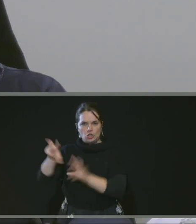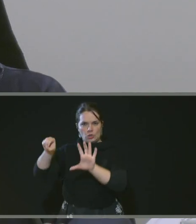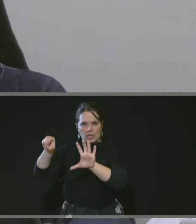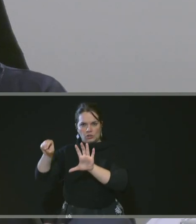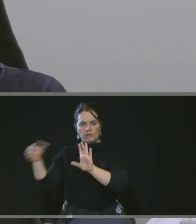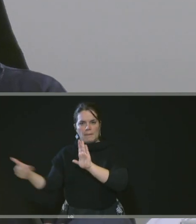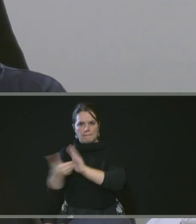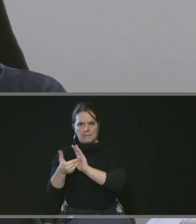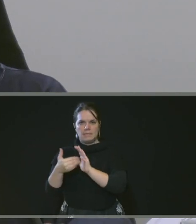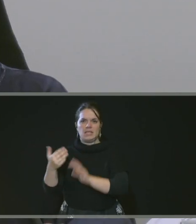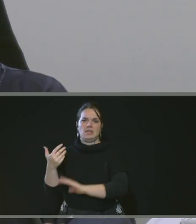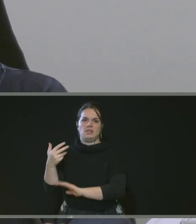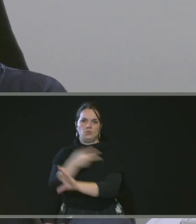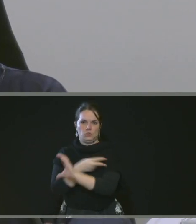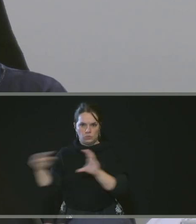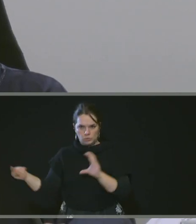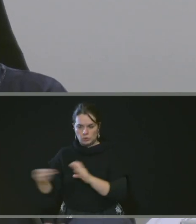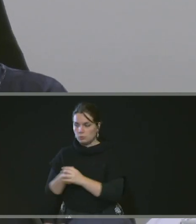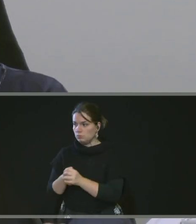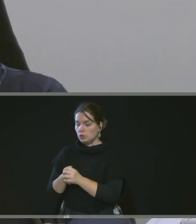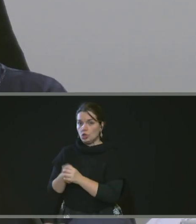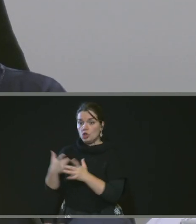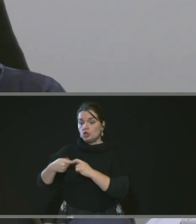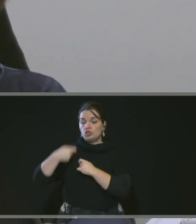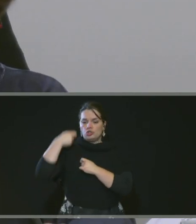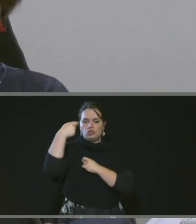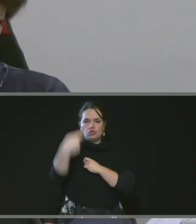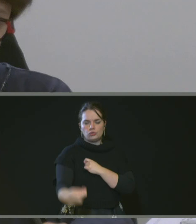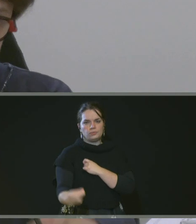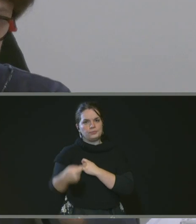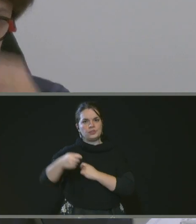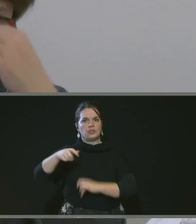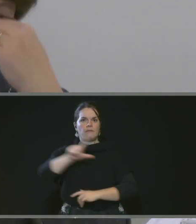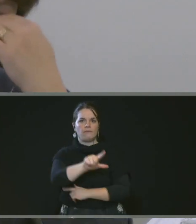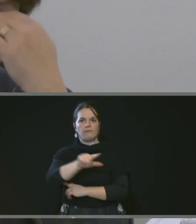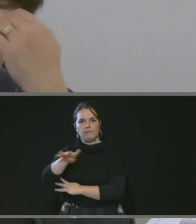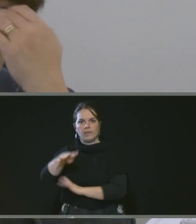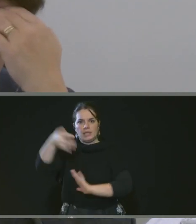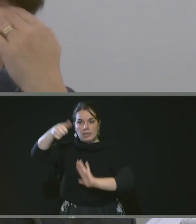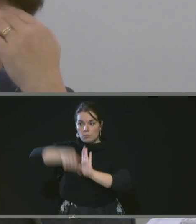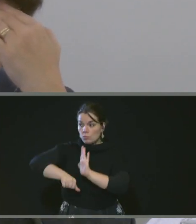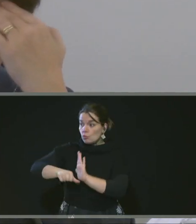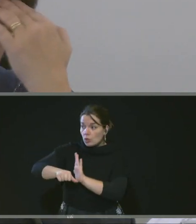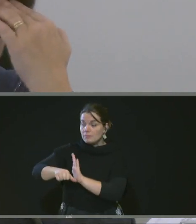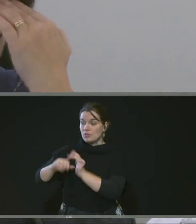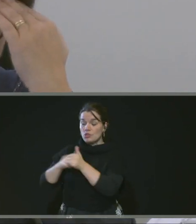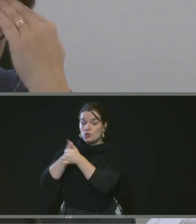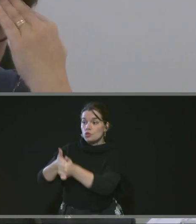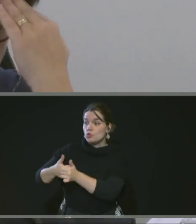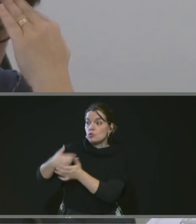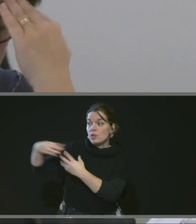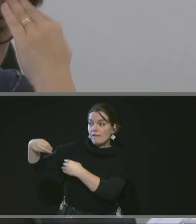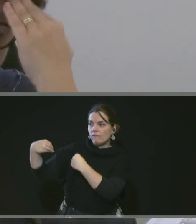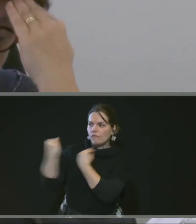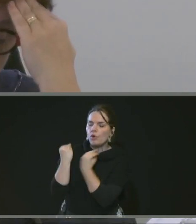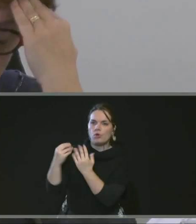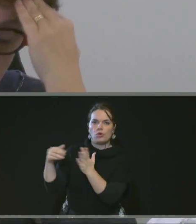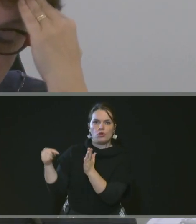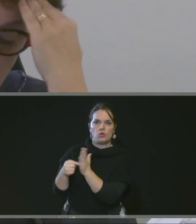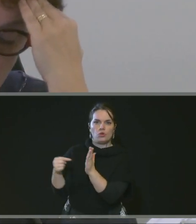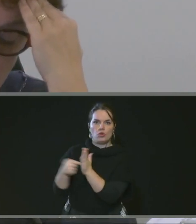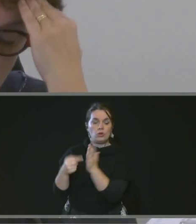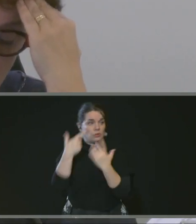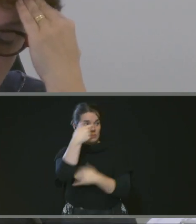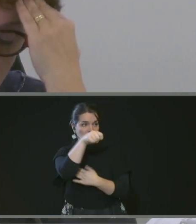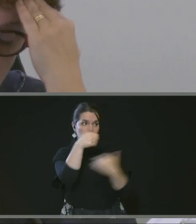comprenant une jouissance différée pour une durée maximale de 24 mois à compter de la signature de l'acte de vente, d'habiliter le président à signer l'acte authentique correspondant,